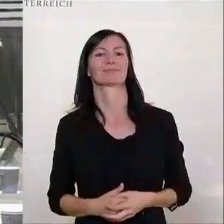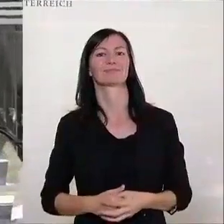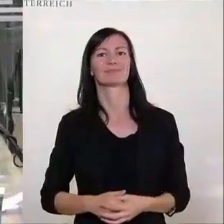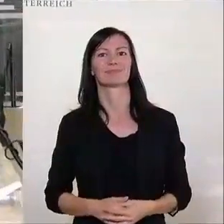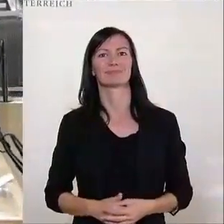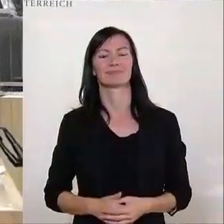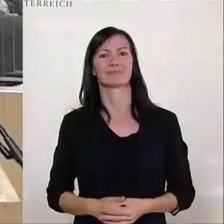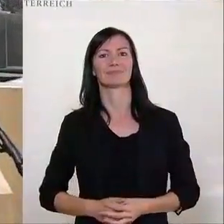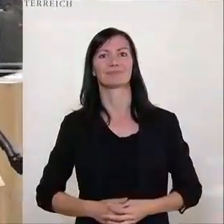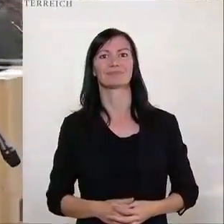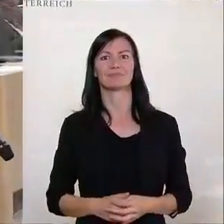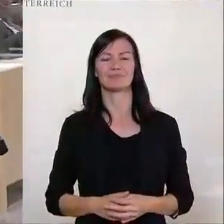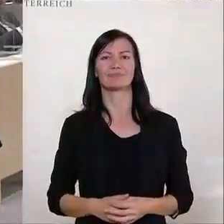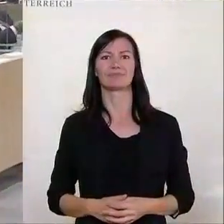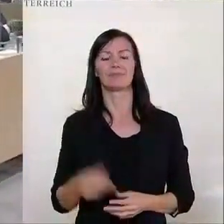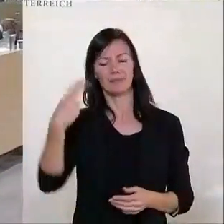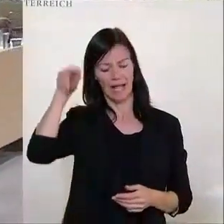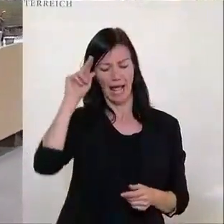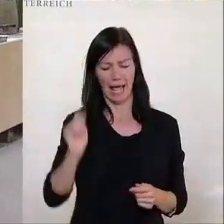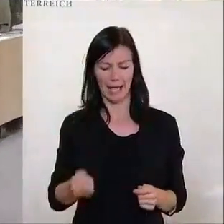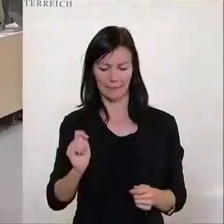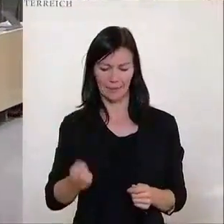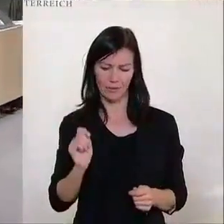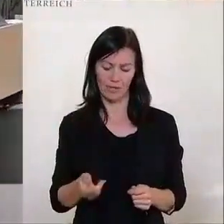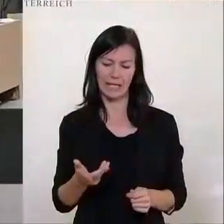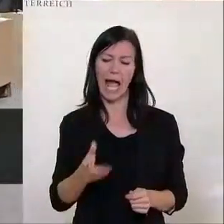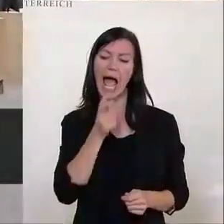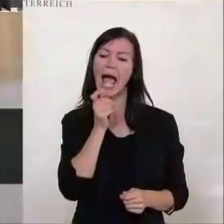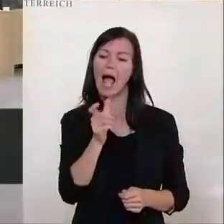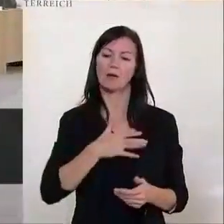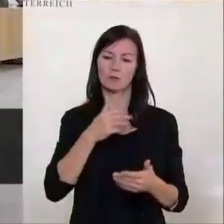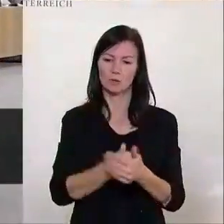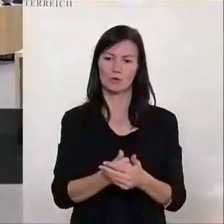FraktionskollegInnen vor ihm, das Corona-Management der türkis-grünen Bundesregierung.